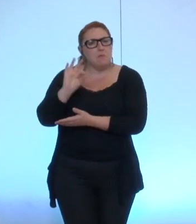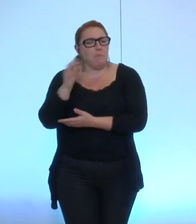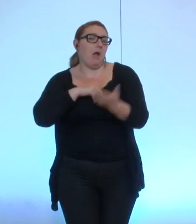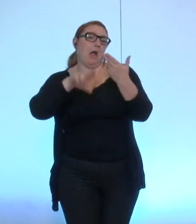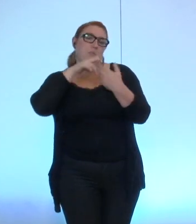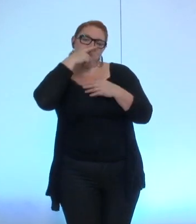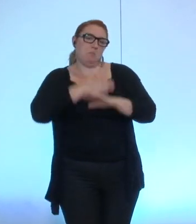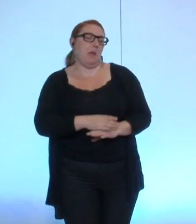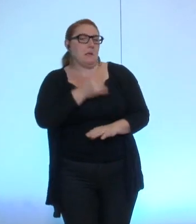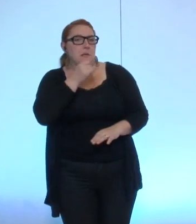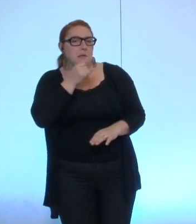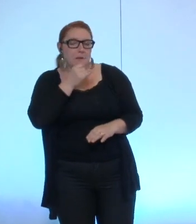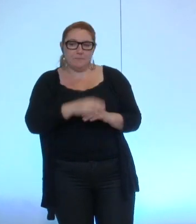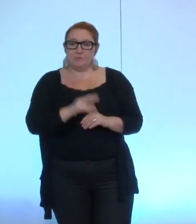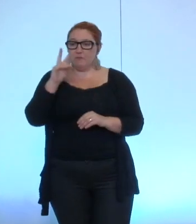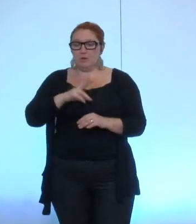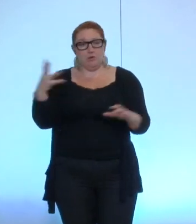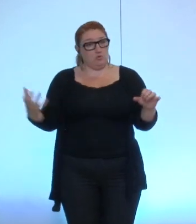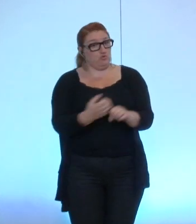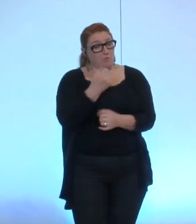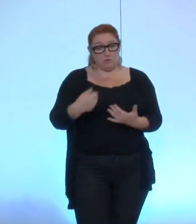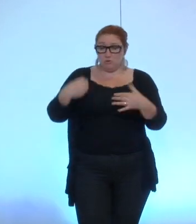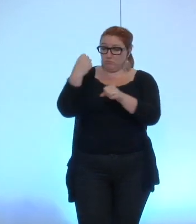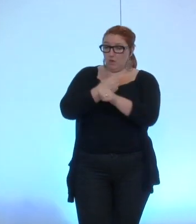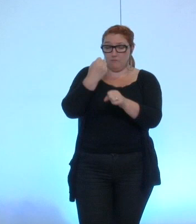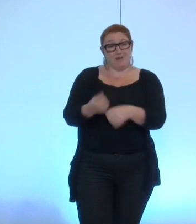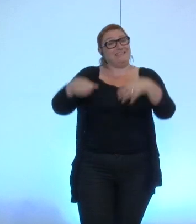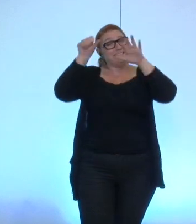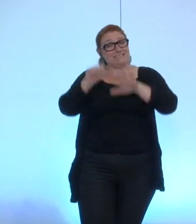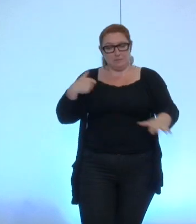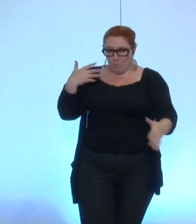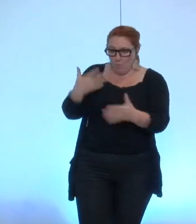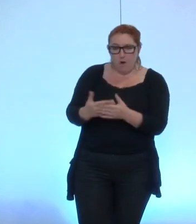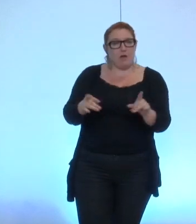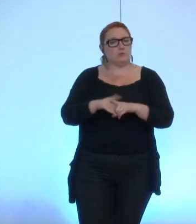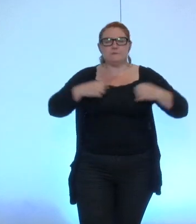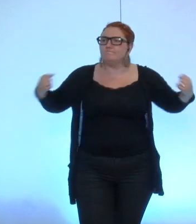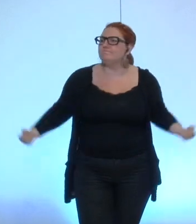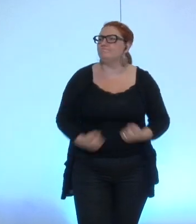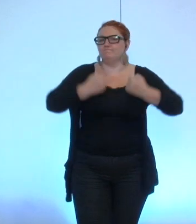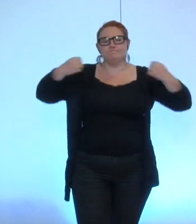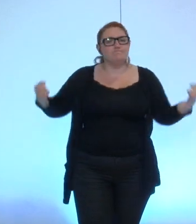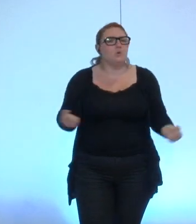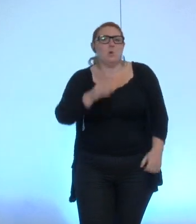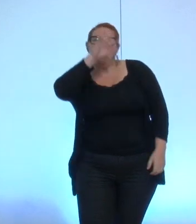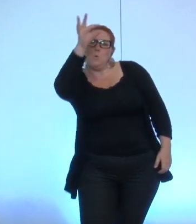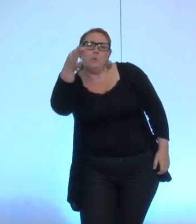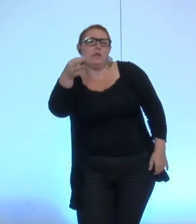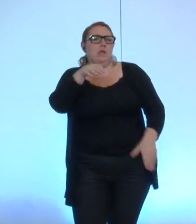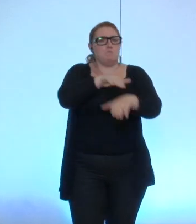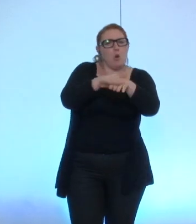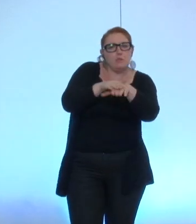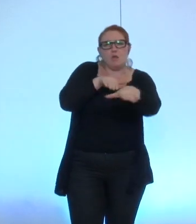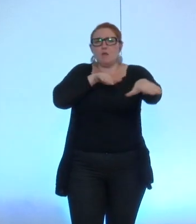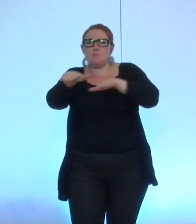pensons regrettable qu'en six mois de travail et de communication à outrance sur la nouvelle façon de faire de la politique, vous n'ayez